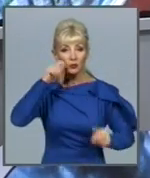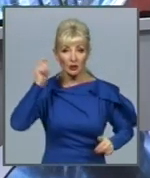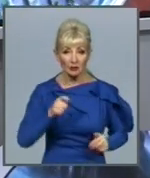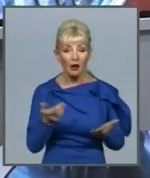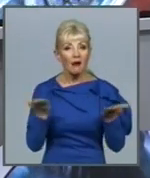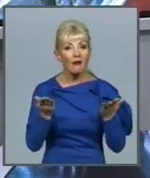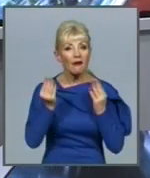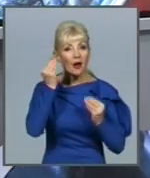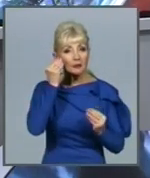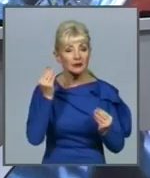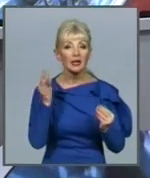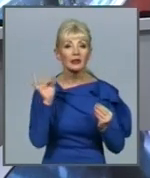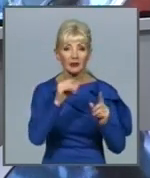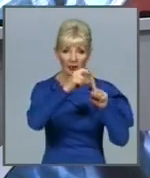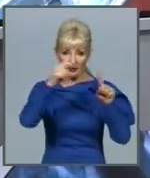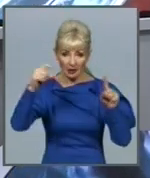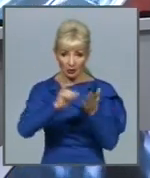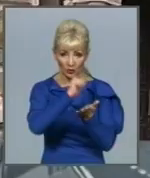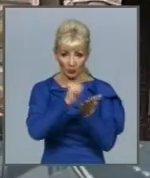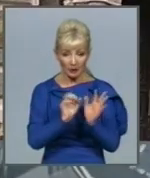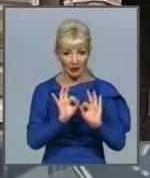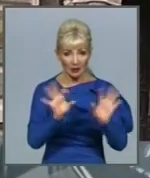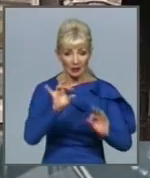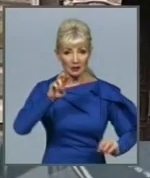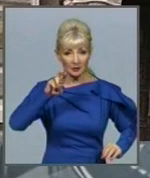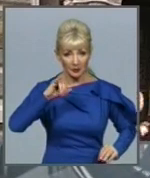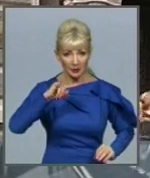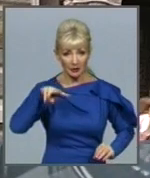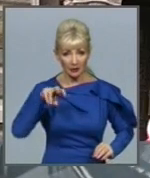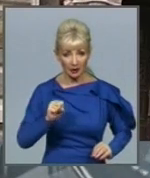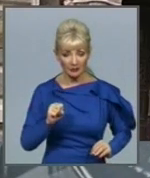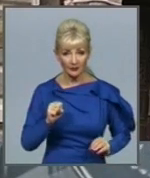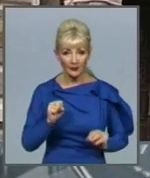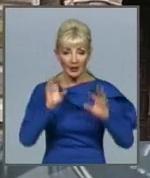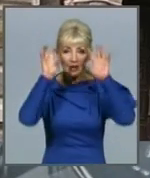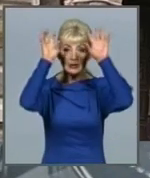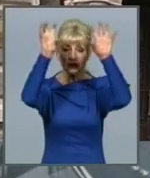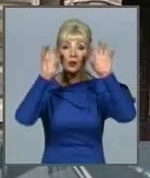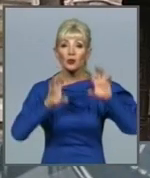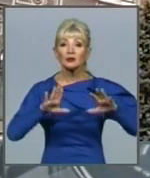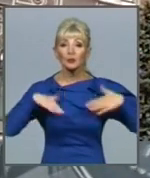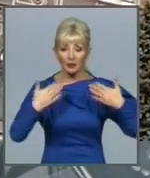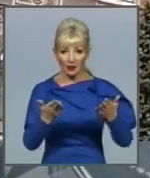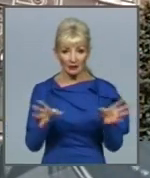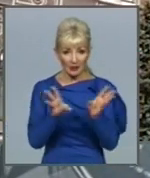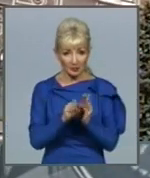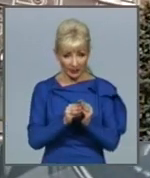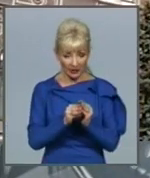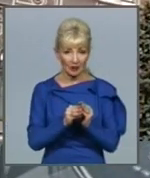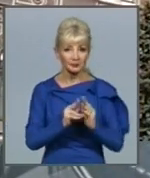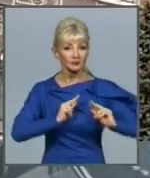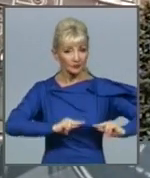тези документу розповість Юлія Біла. Над законопроектом спільно працювали народні депутати,